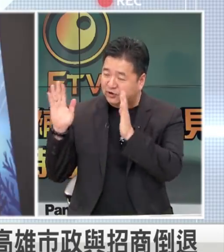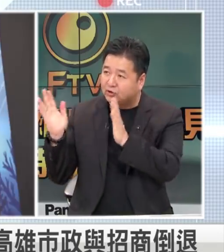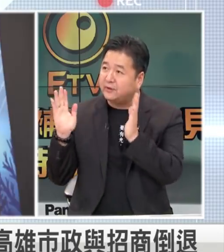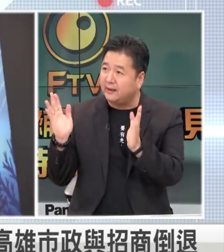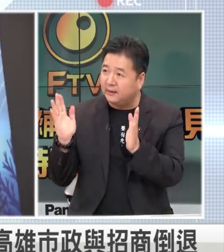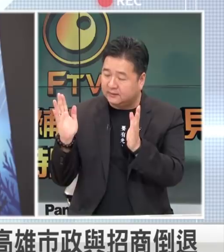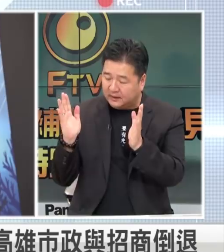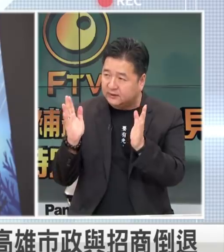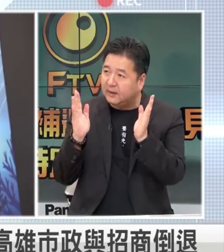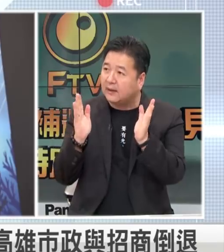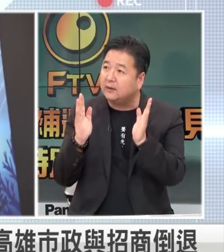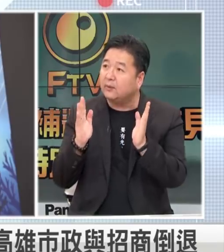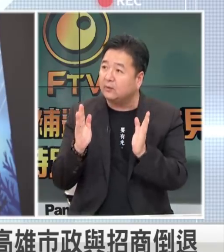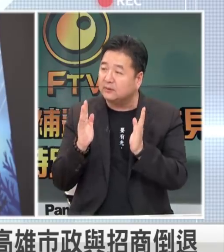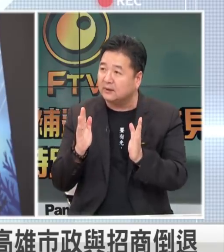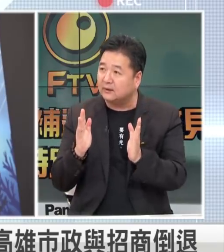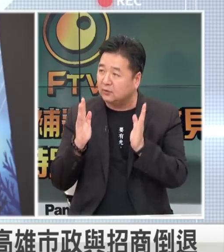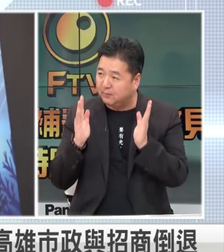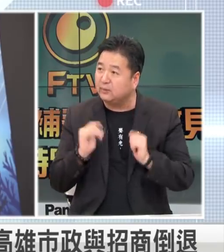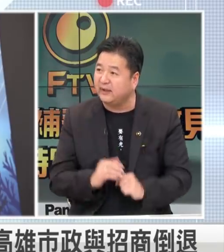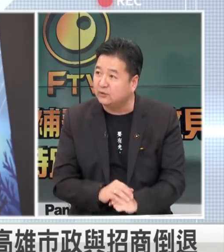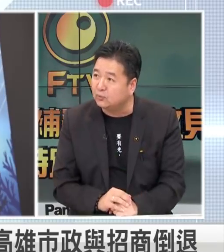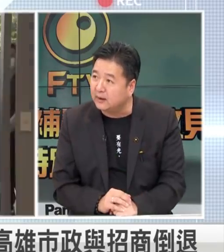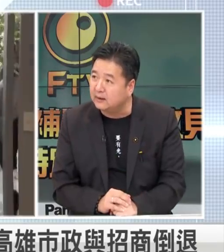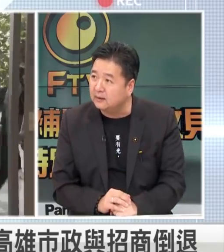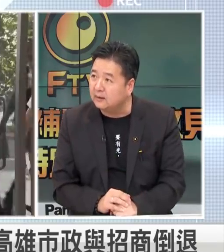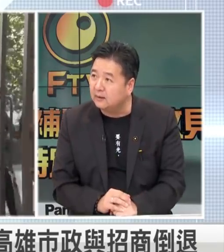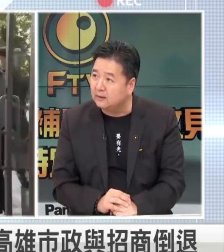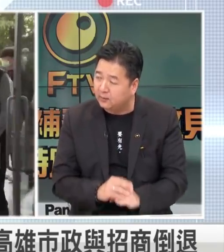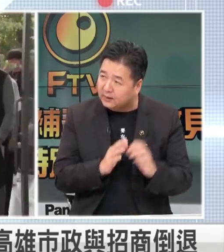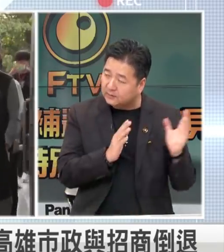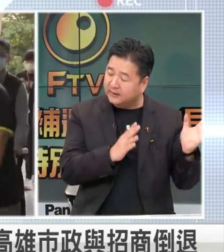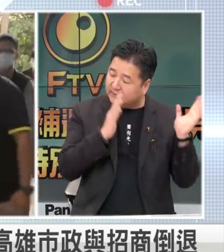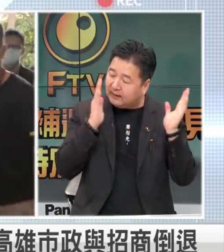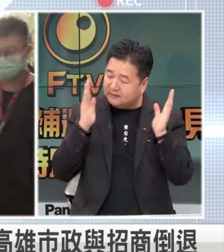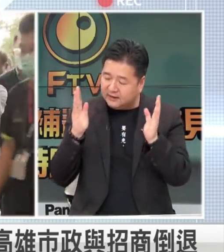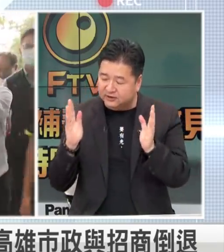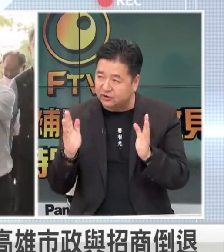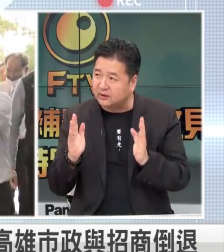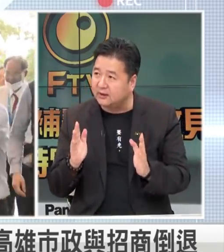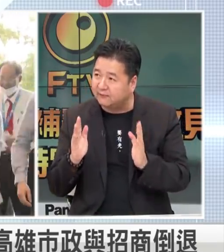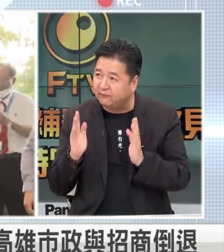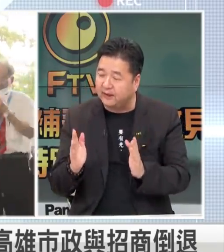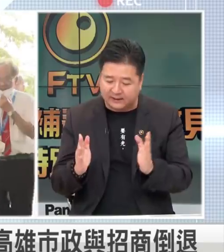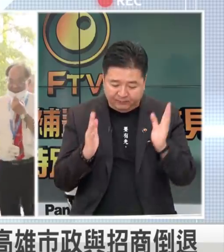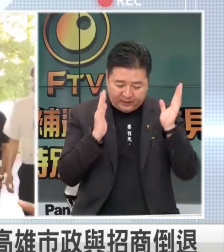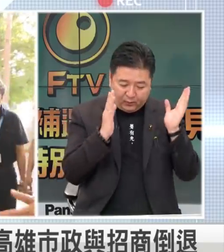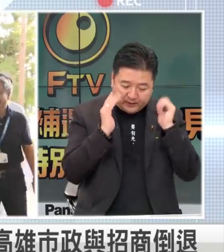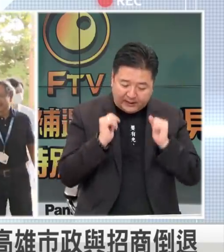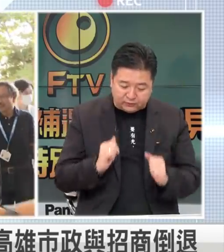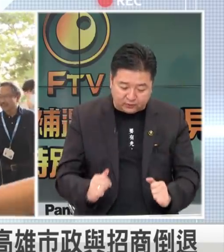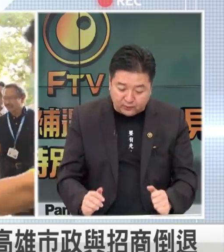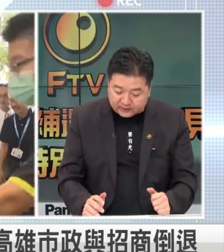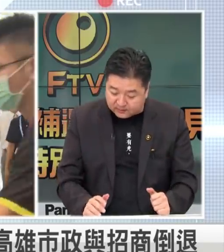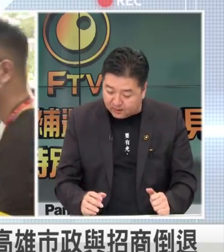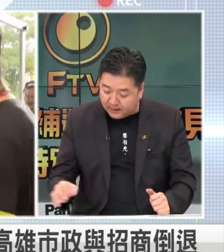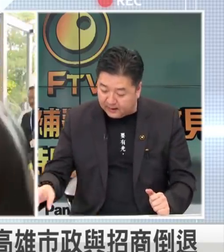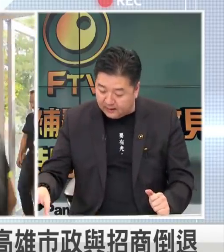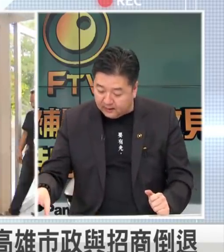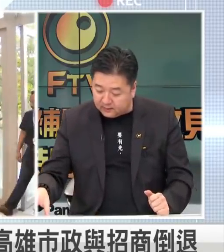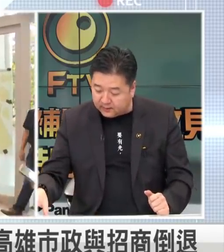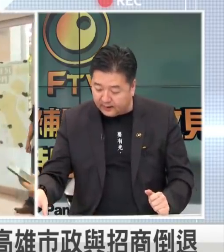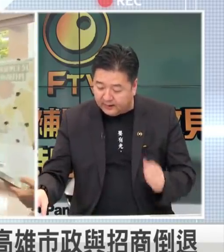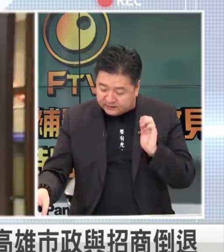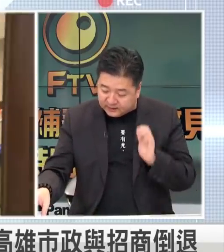在14年你陈其邁当立委的过程当中你不提出呢你为什么你当了这个行政院的副院长你为高雄做了什么